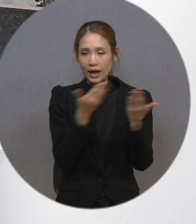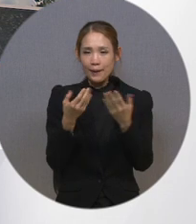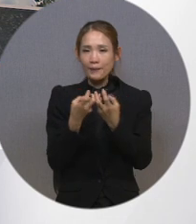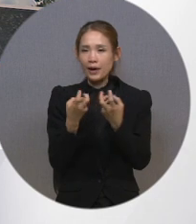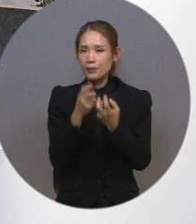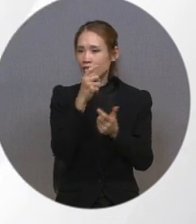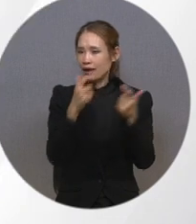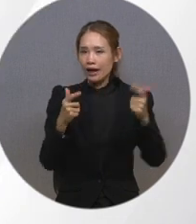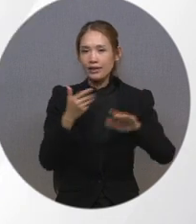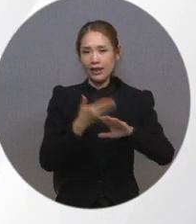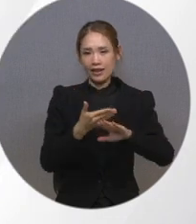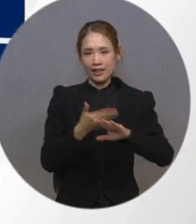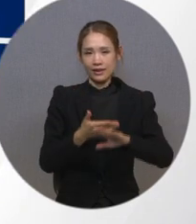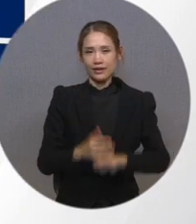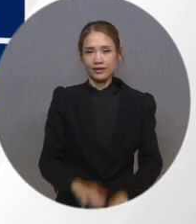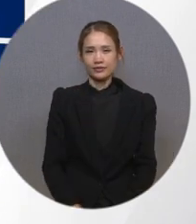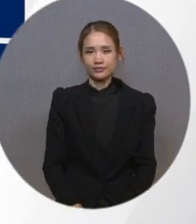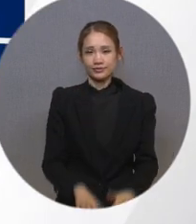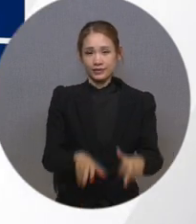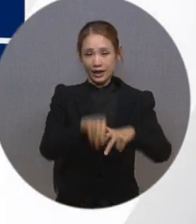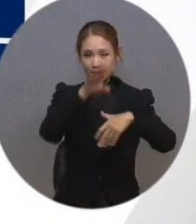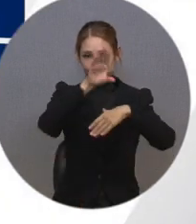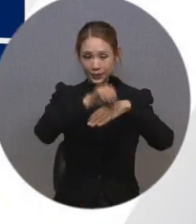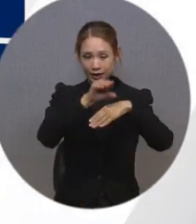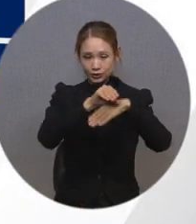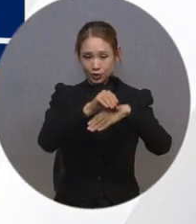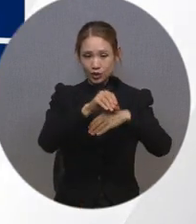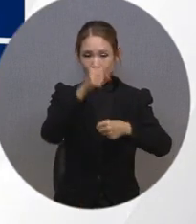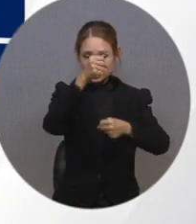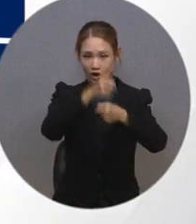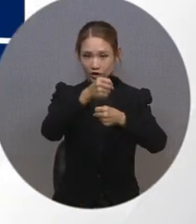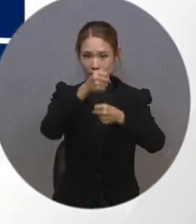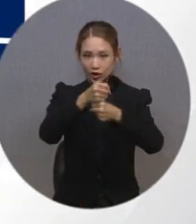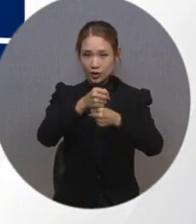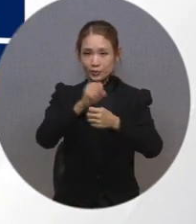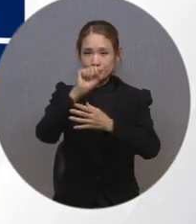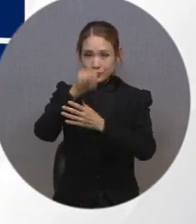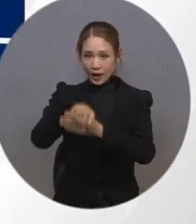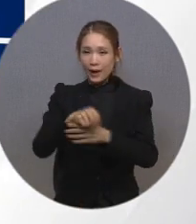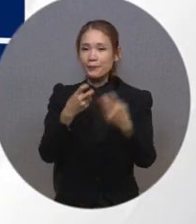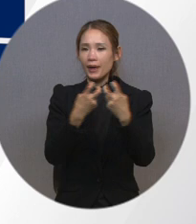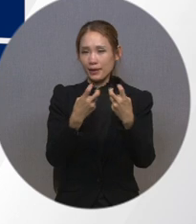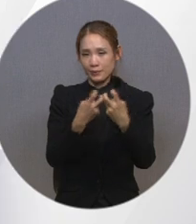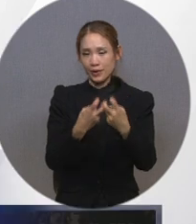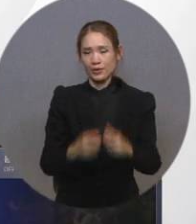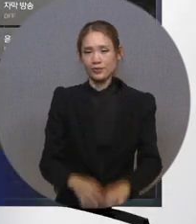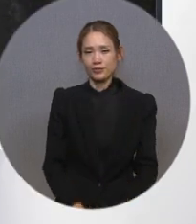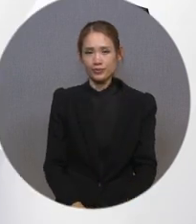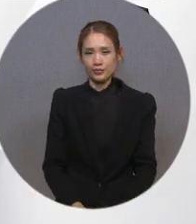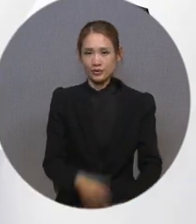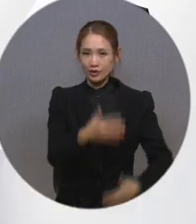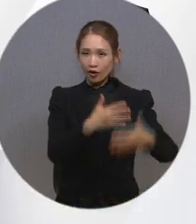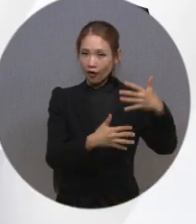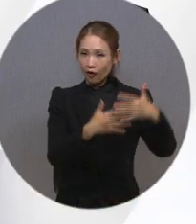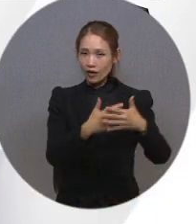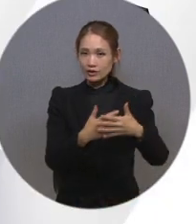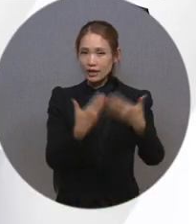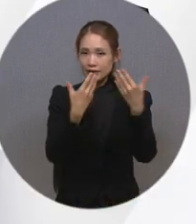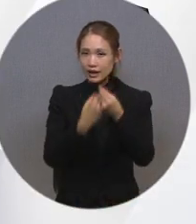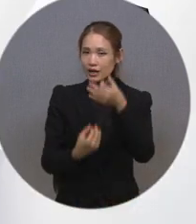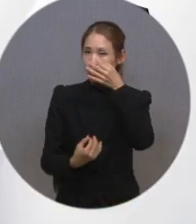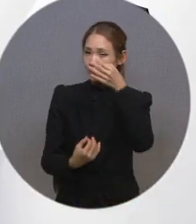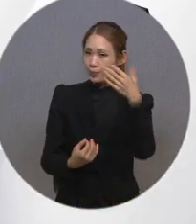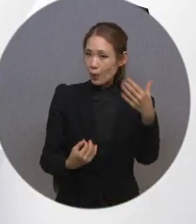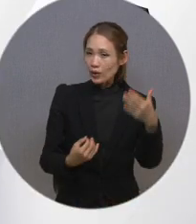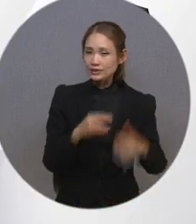이번에는 장애인 방송 설정 방법에 대해 알아보겠습니다. 영상에서 예시로 보여드리는